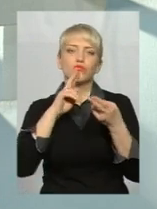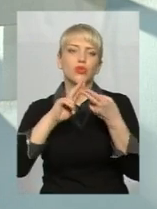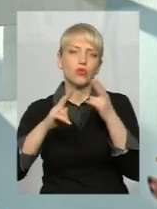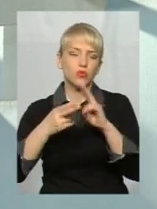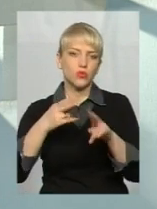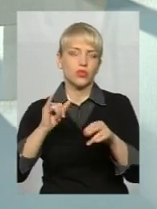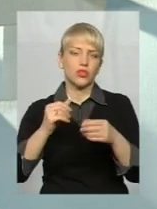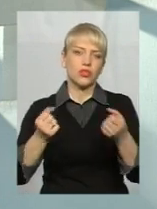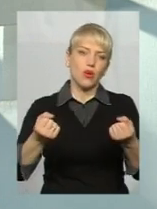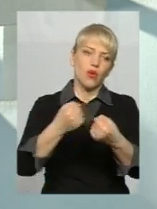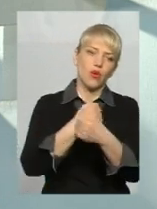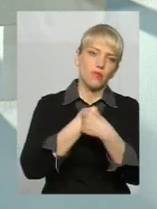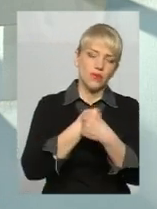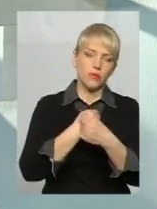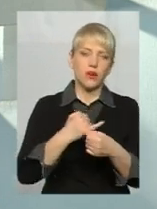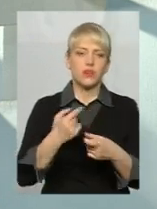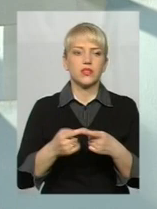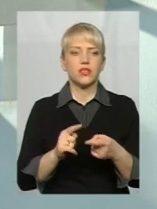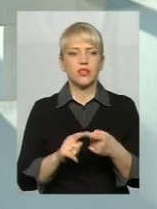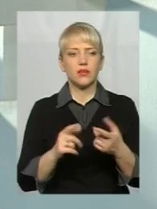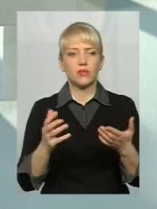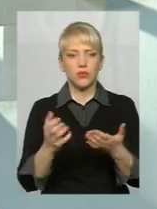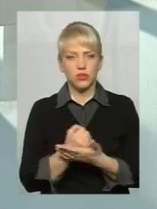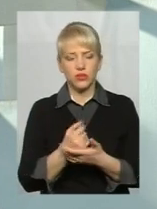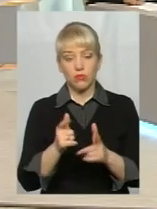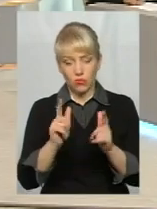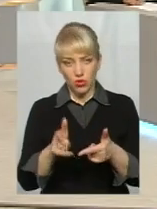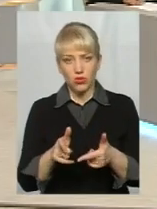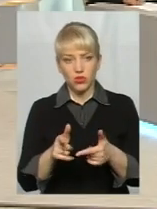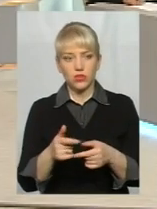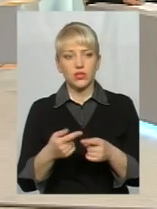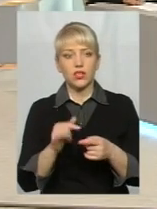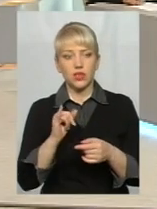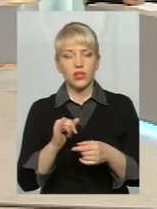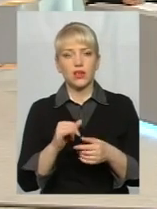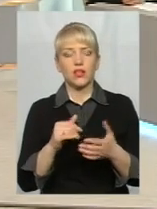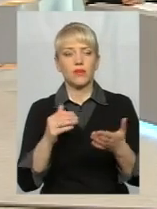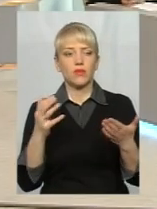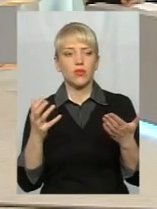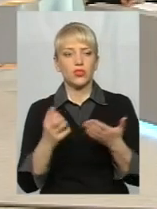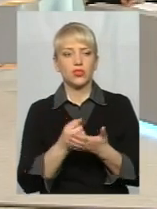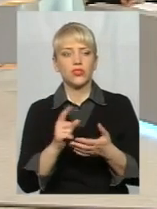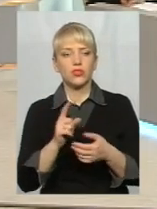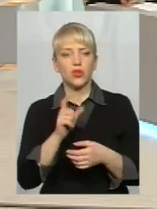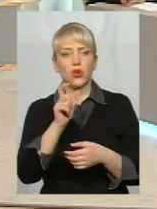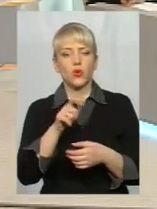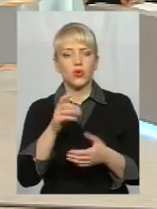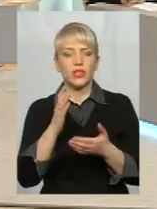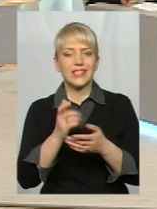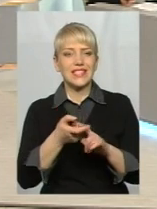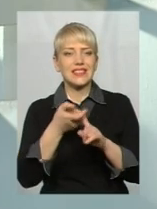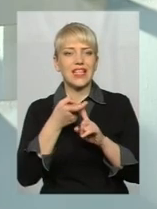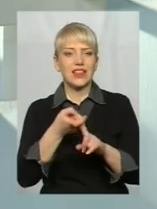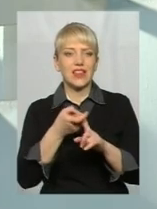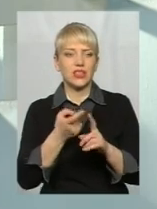я обіймаюсь, ми тут, ми так. І получається, погоджуйтесь, і получається, що людство... Залежне. Стає залежним, вони